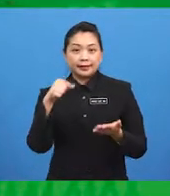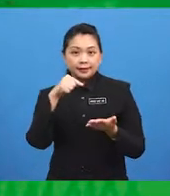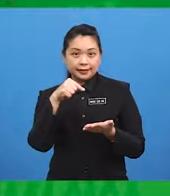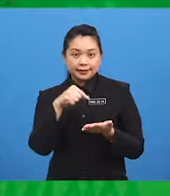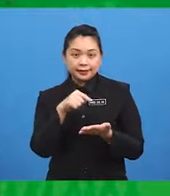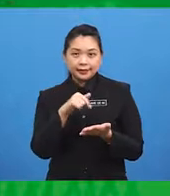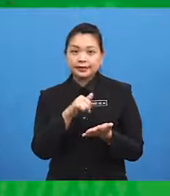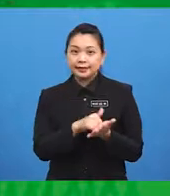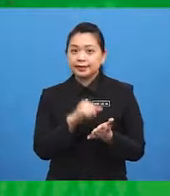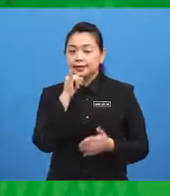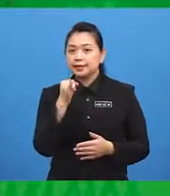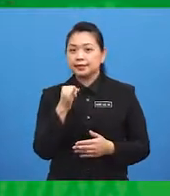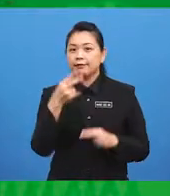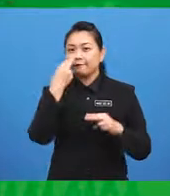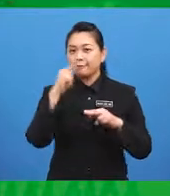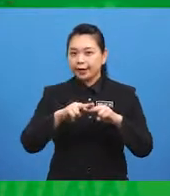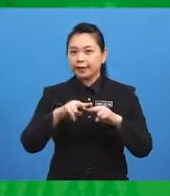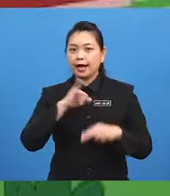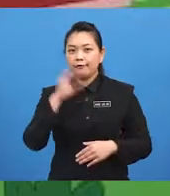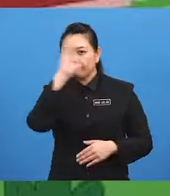fun! I'll find it first.